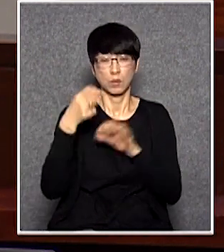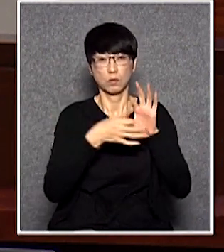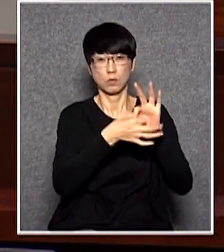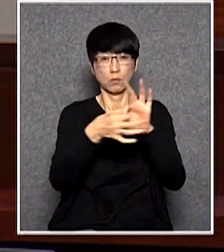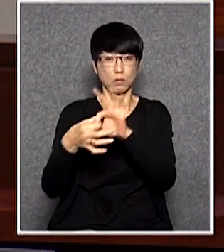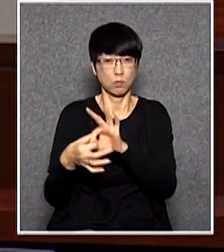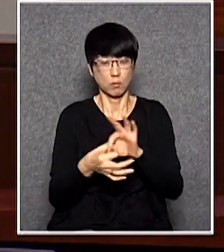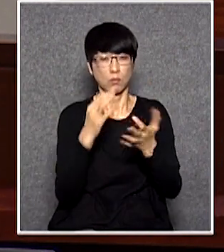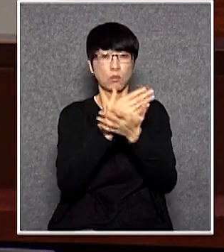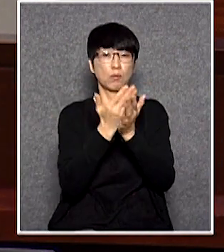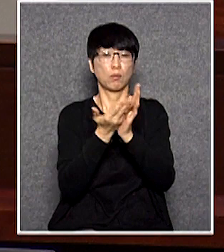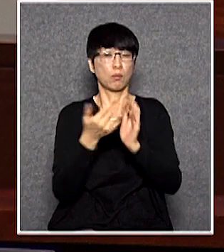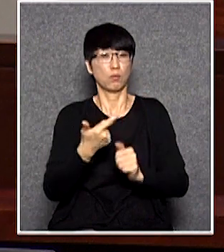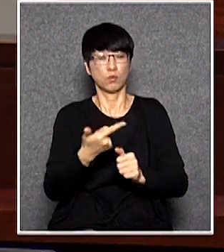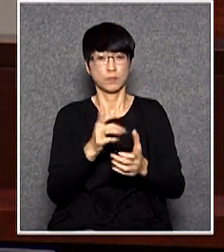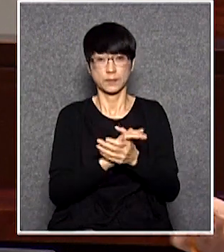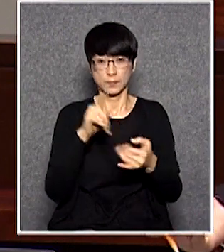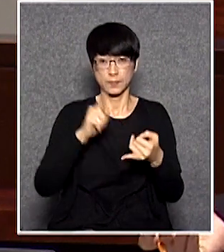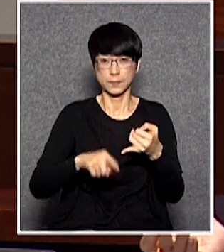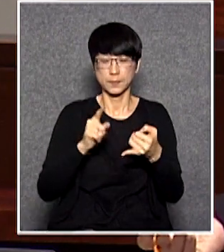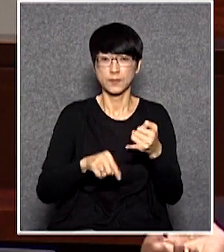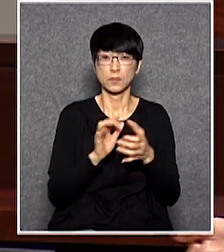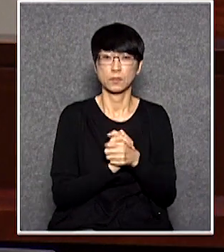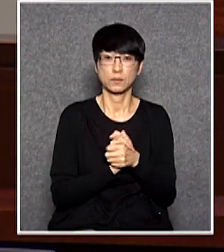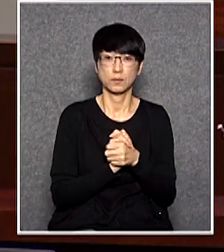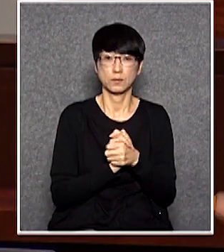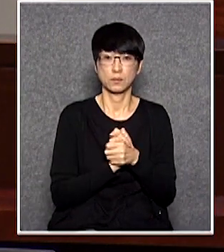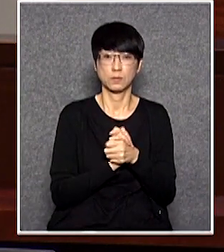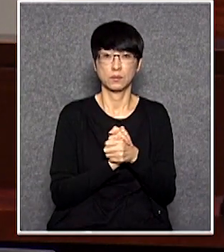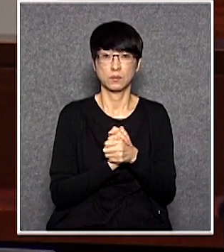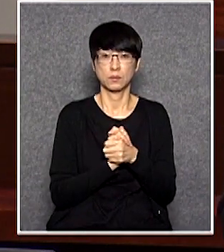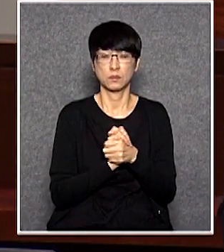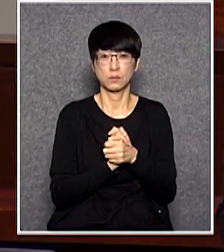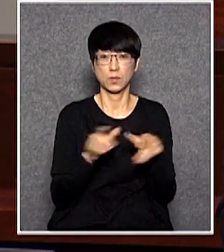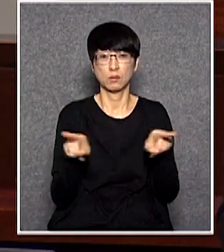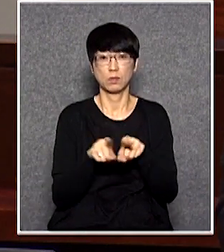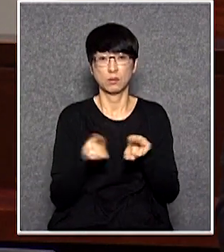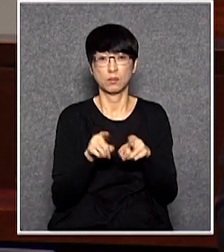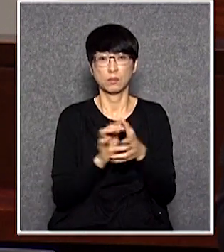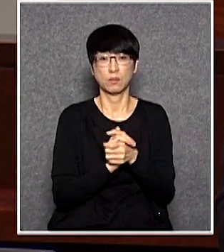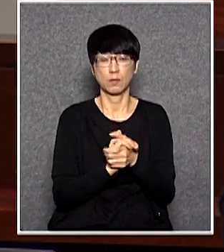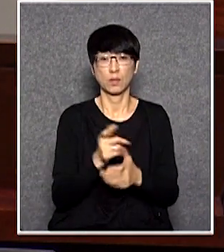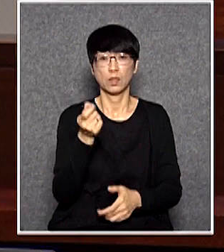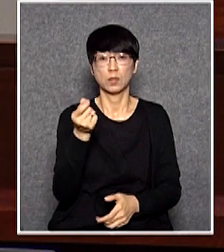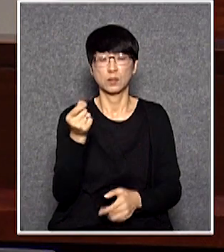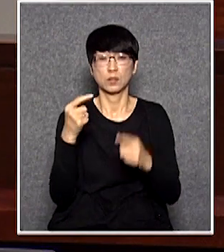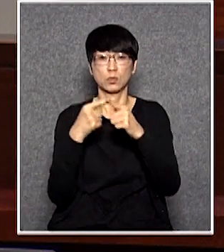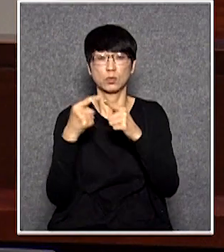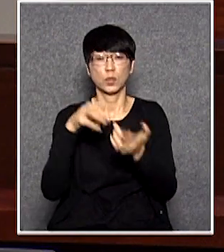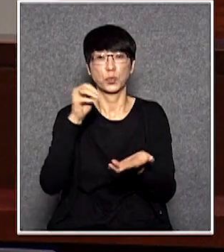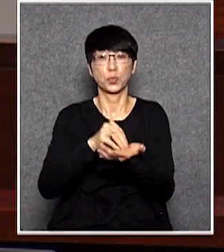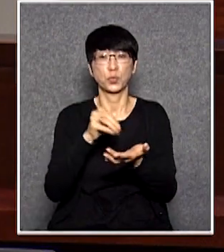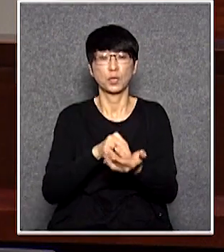絲萬縷到最後就是不是又是由少數人去決定